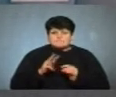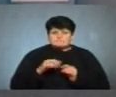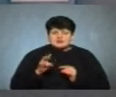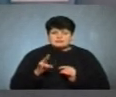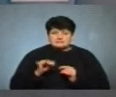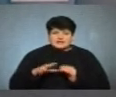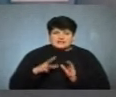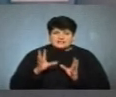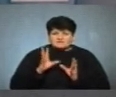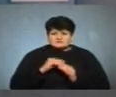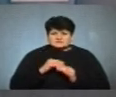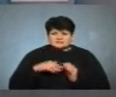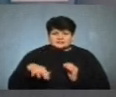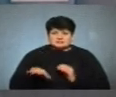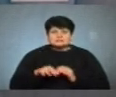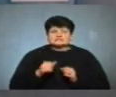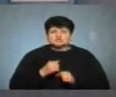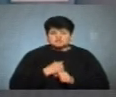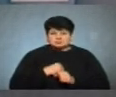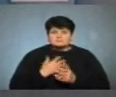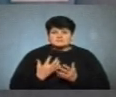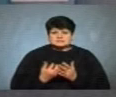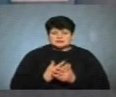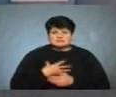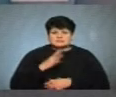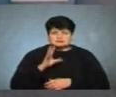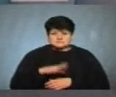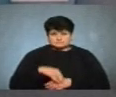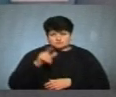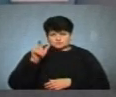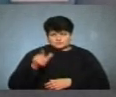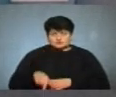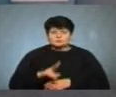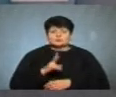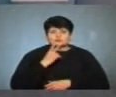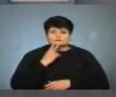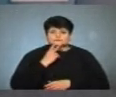яка встигла зітліти, і, на жаль, ми знаходимо загиблого чоловіка, який палив.